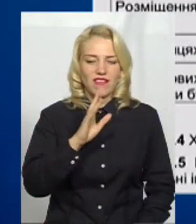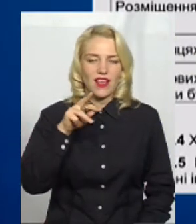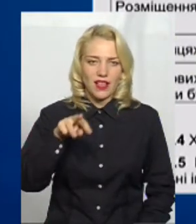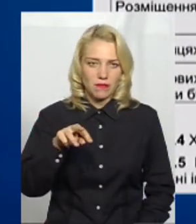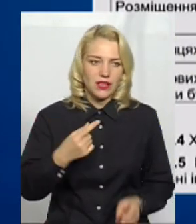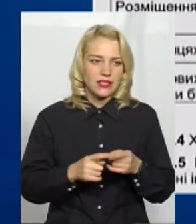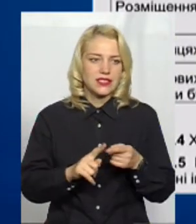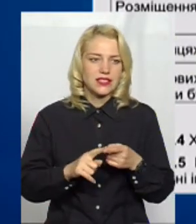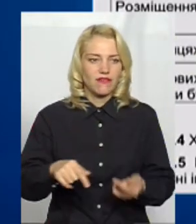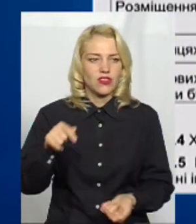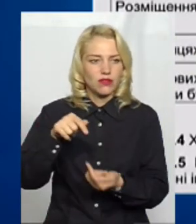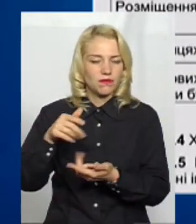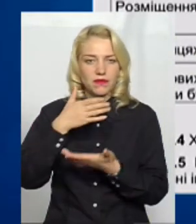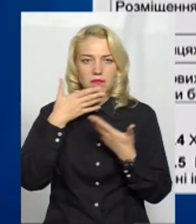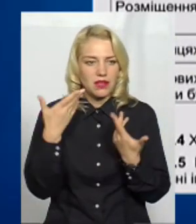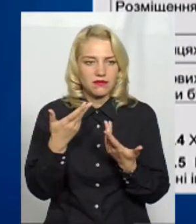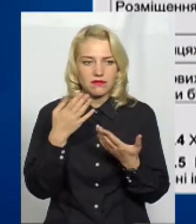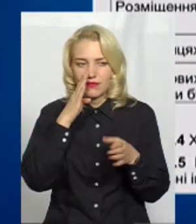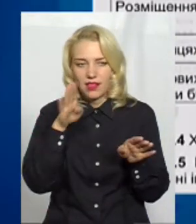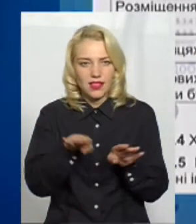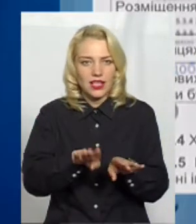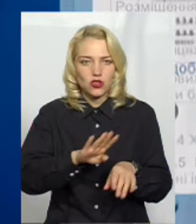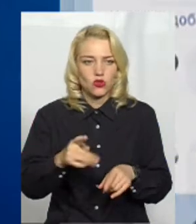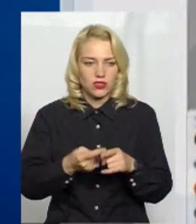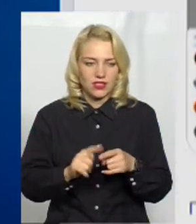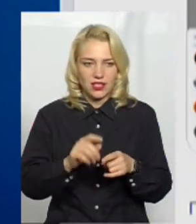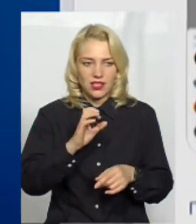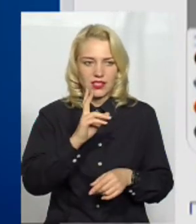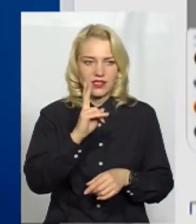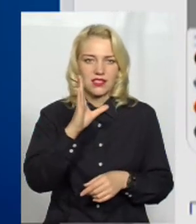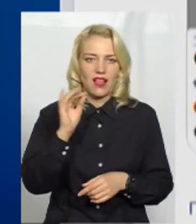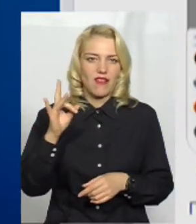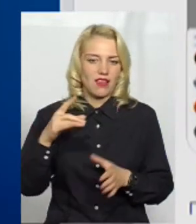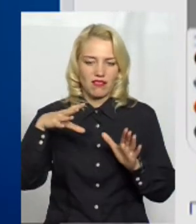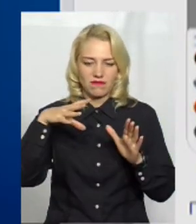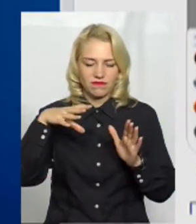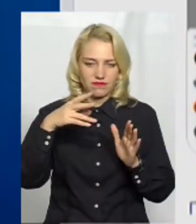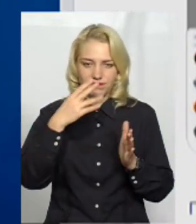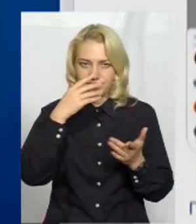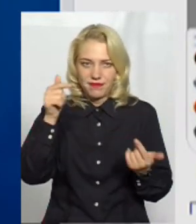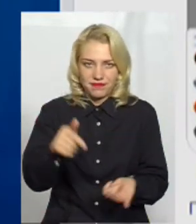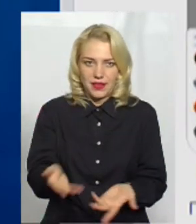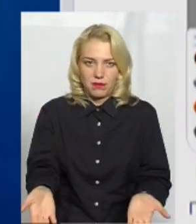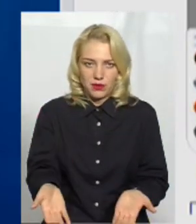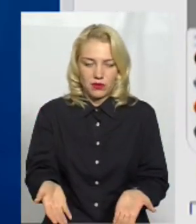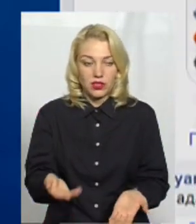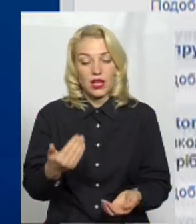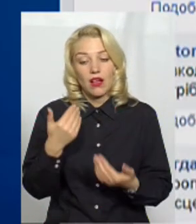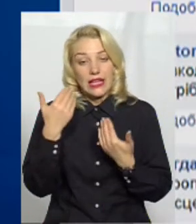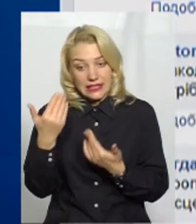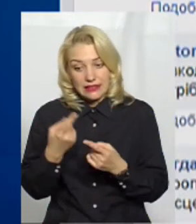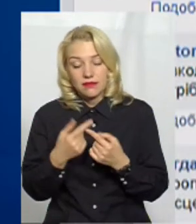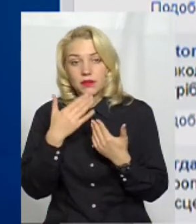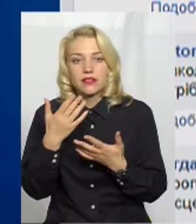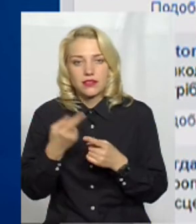не дуже схоже, що це сквер. Ви як вважаєте, сквер це чи не сквер? В